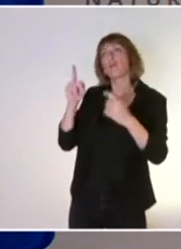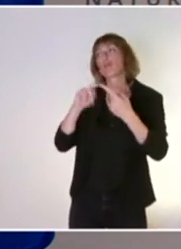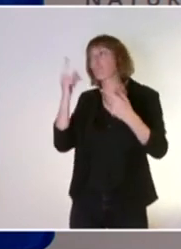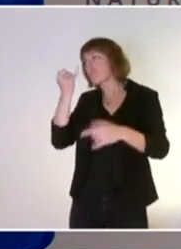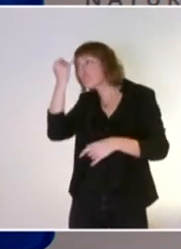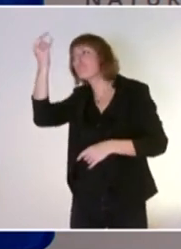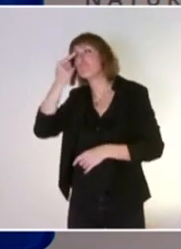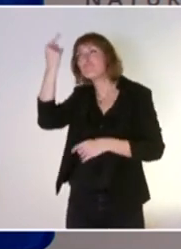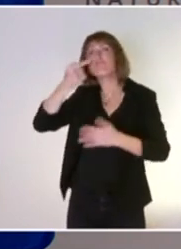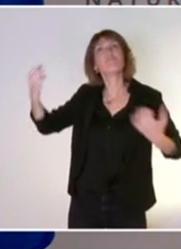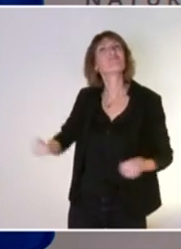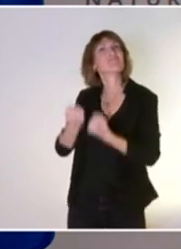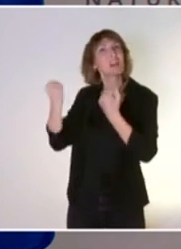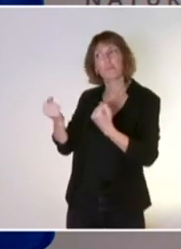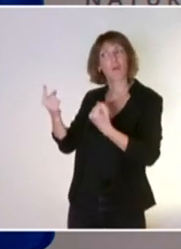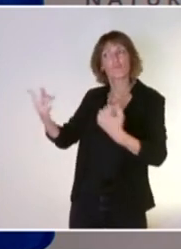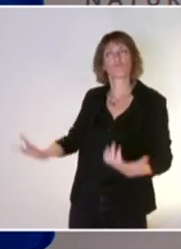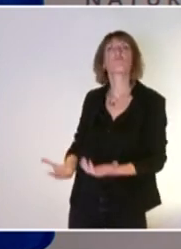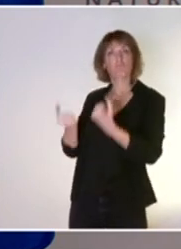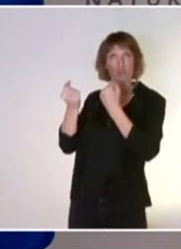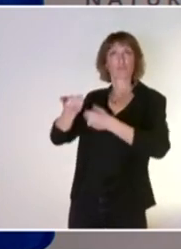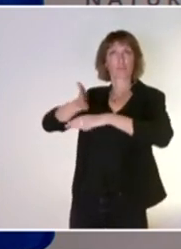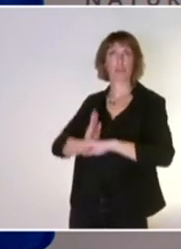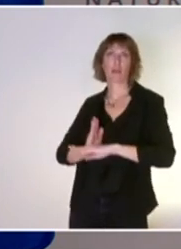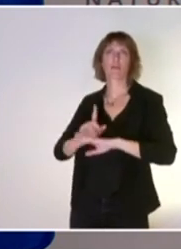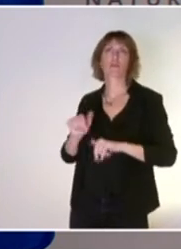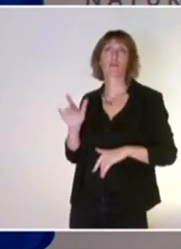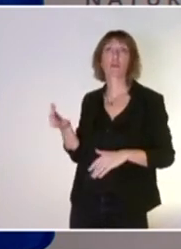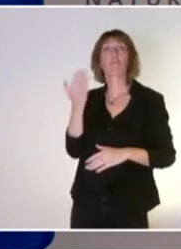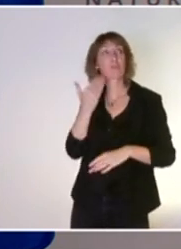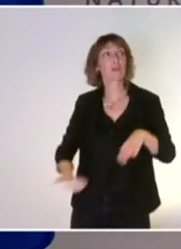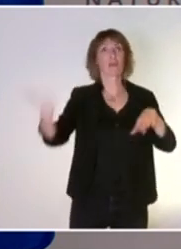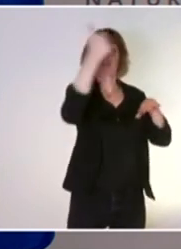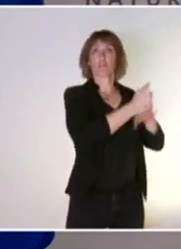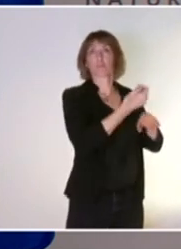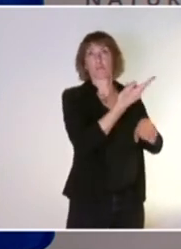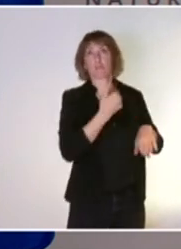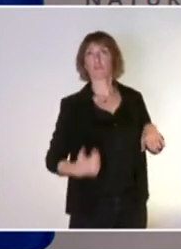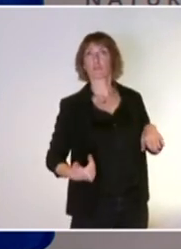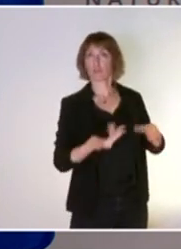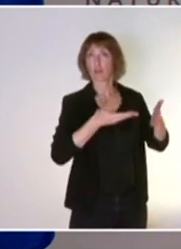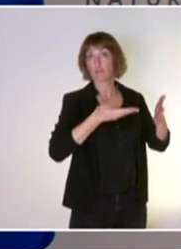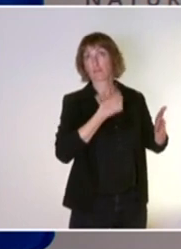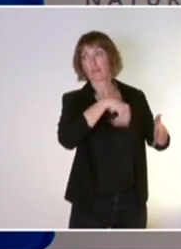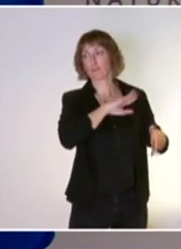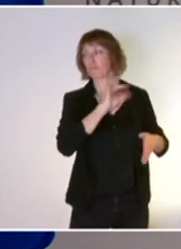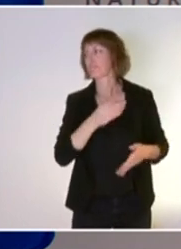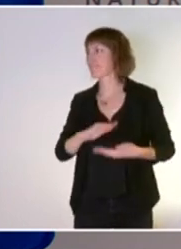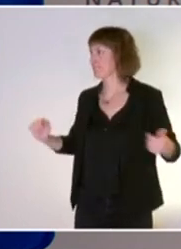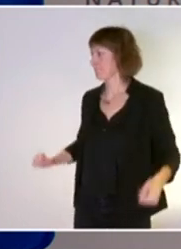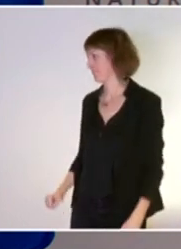animation à partir du moment où le cadre demeure une décision nationale. Parce qu'on a vu par exemple avec le projet LIFE